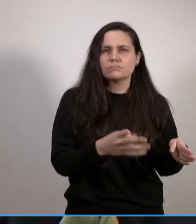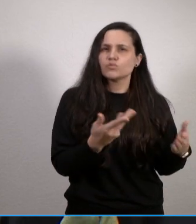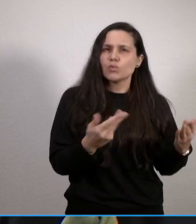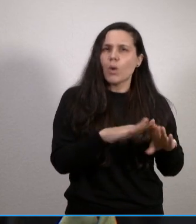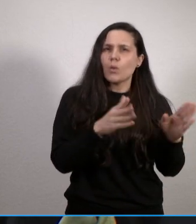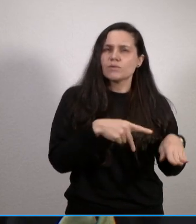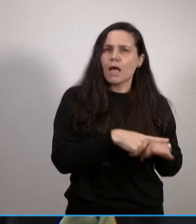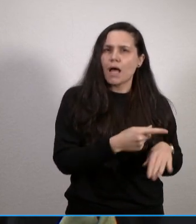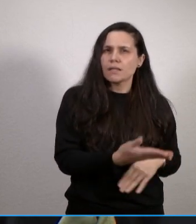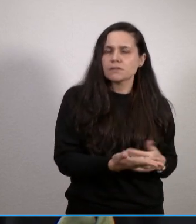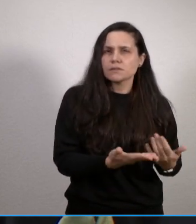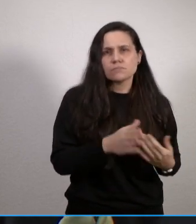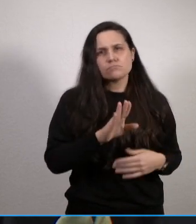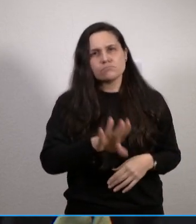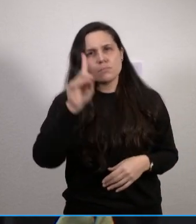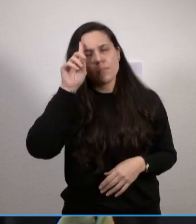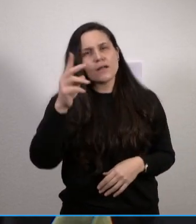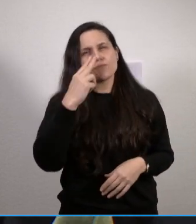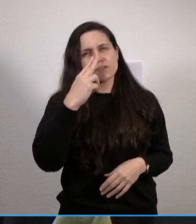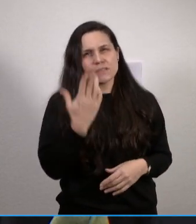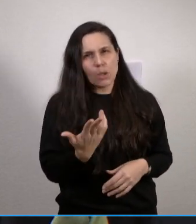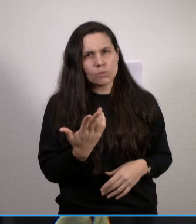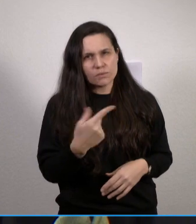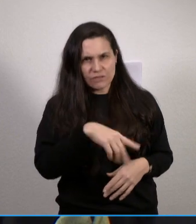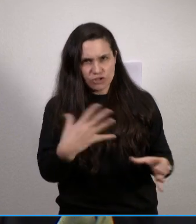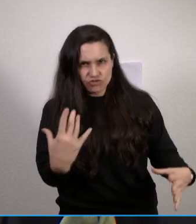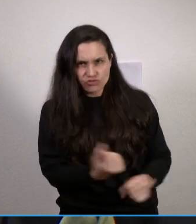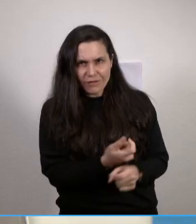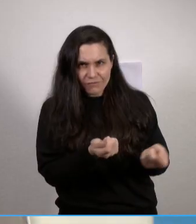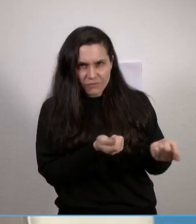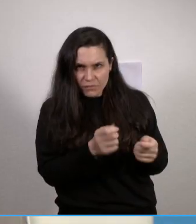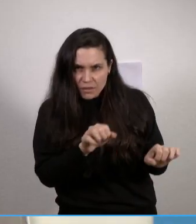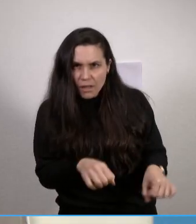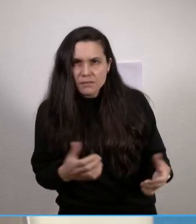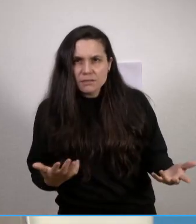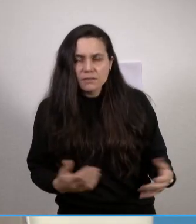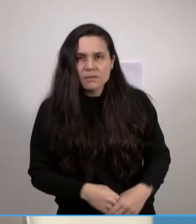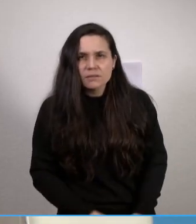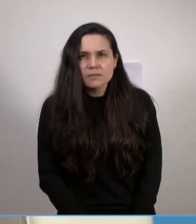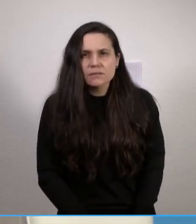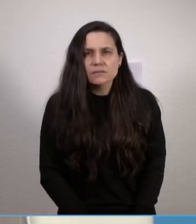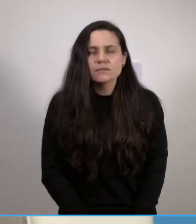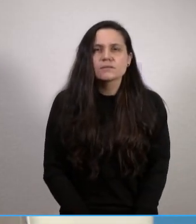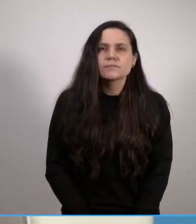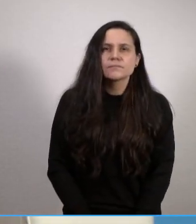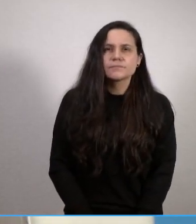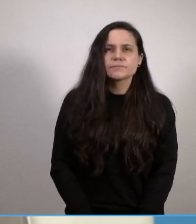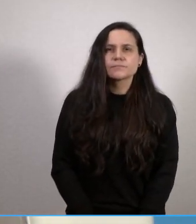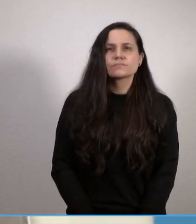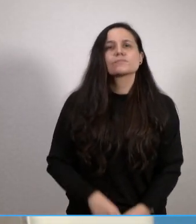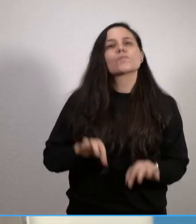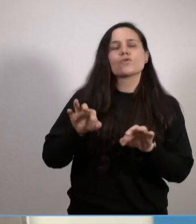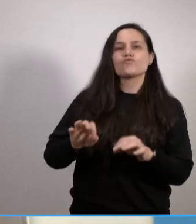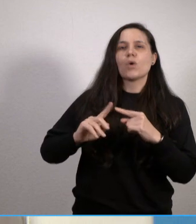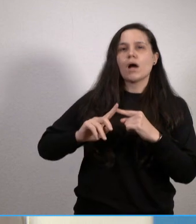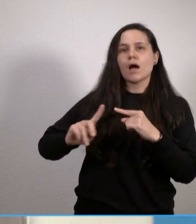sozusagen ihrer Meinung nach dem Zuwachs an Patienten dann gewachsen? Also was den ambulanten Bereich